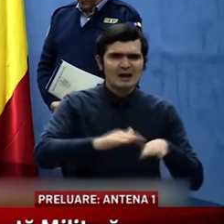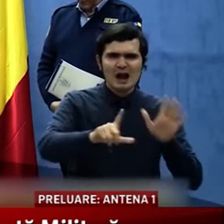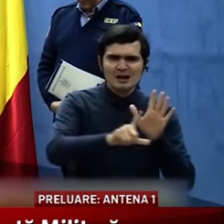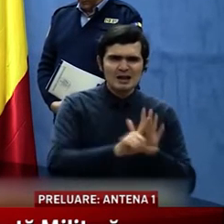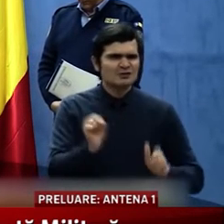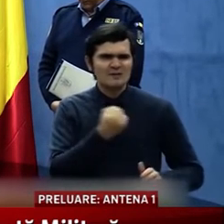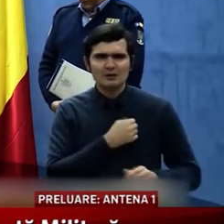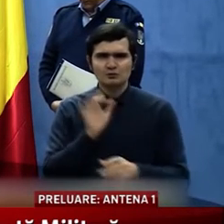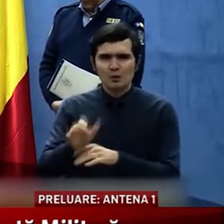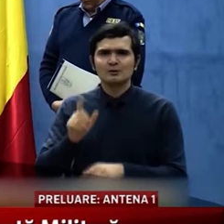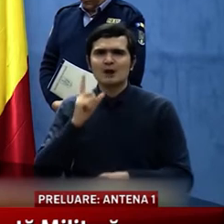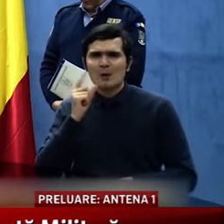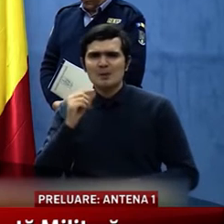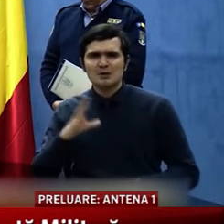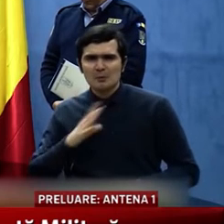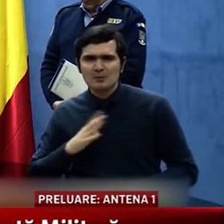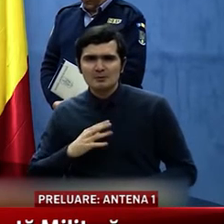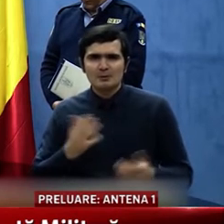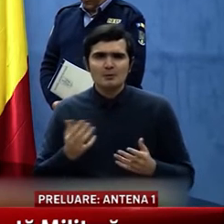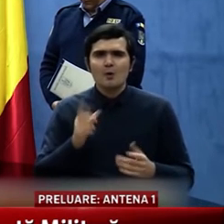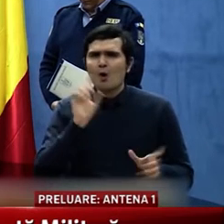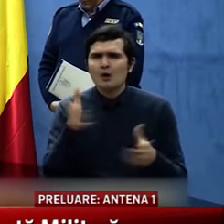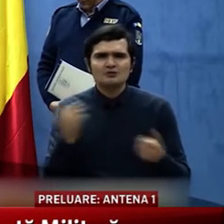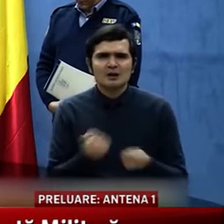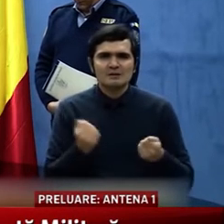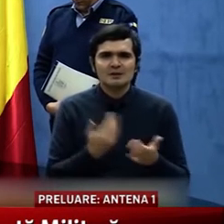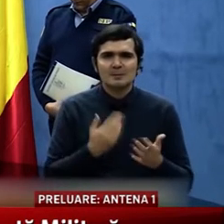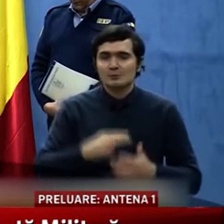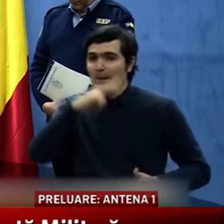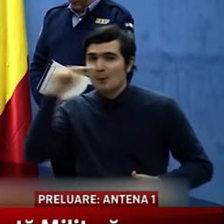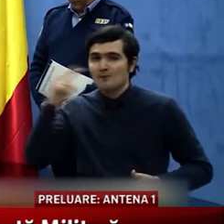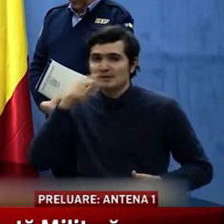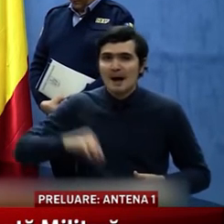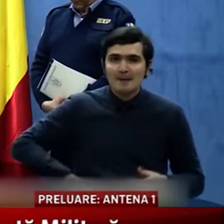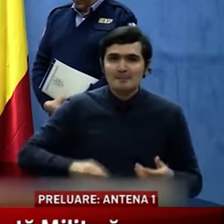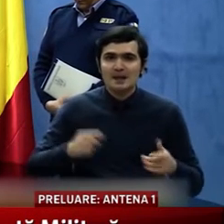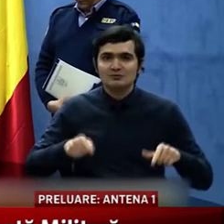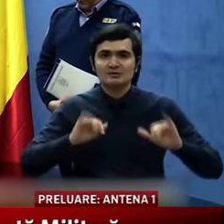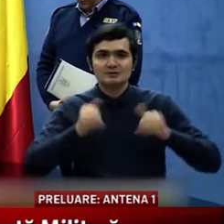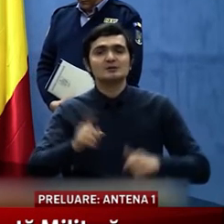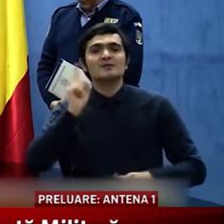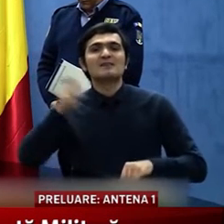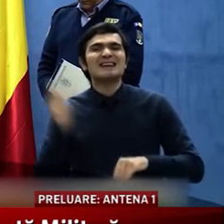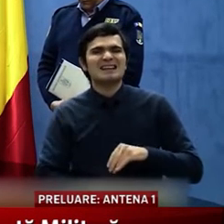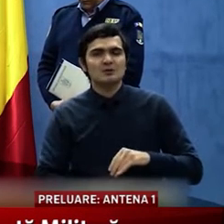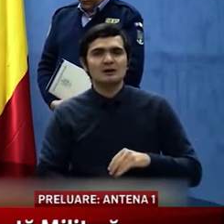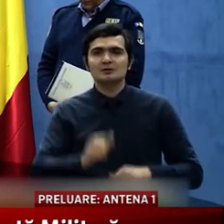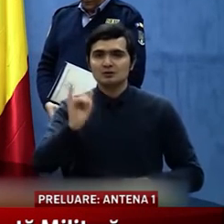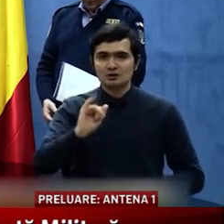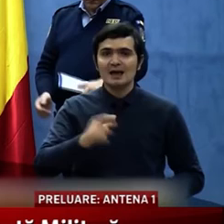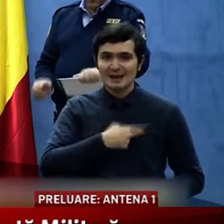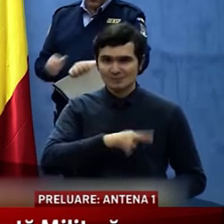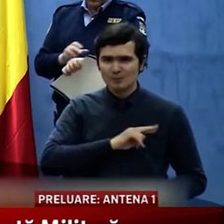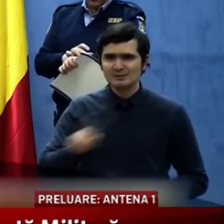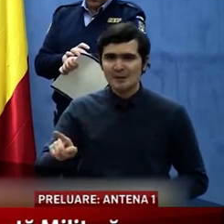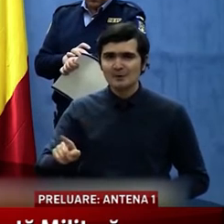vulnerabile, profitind de situația acțională va fi sancționată pe măsură, iar cei responsabili vor simți